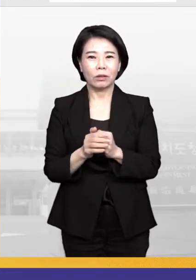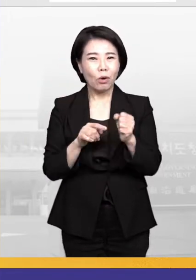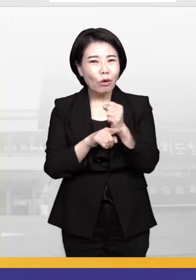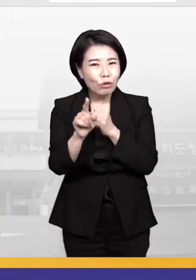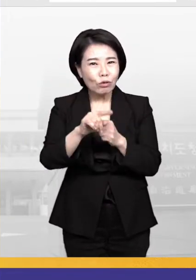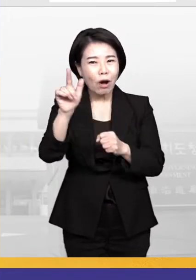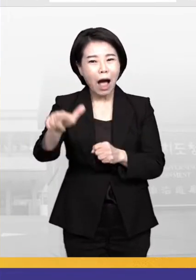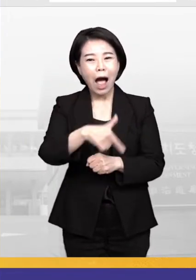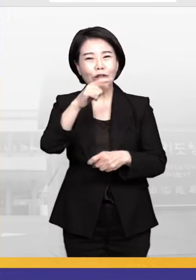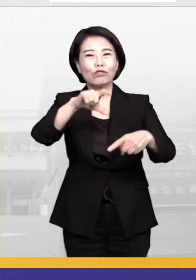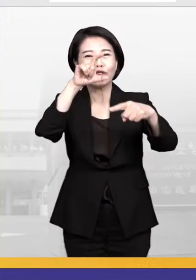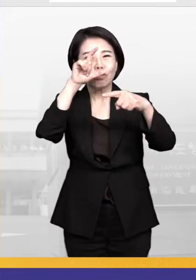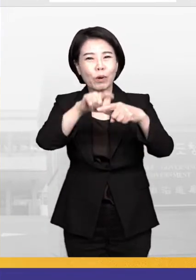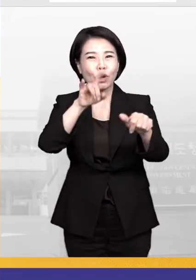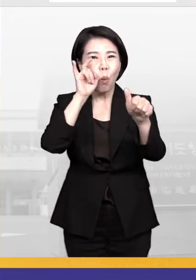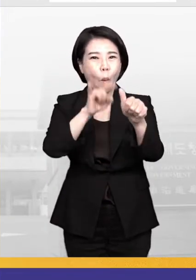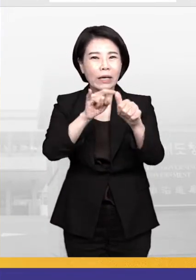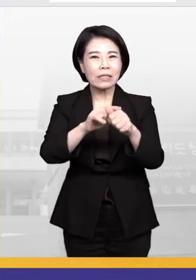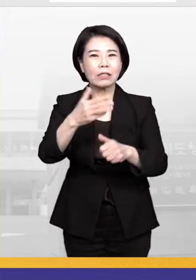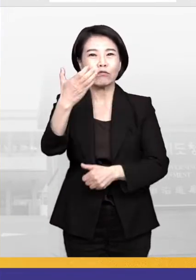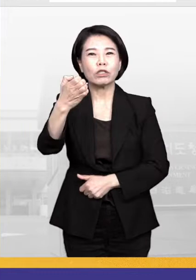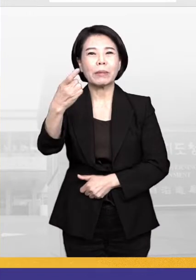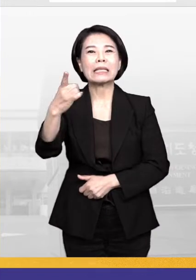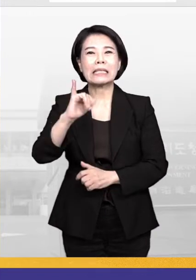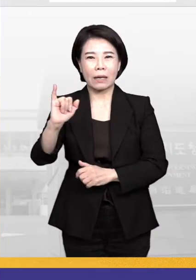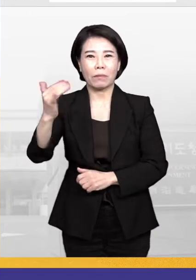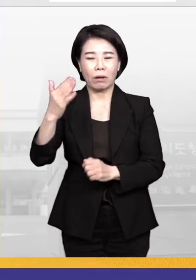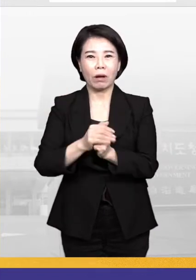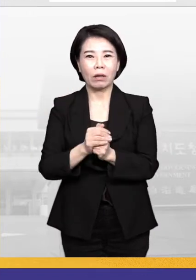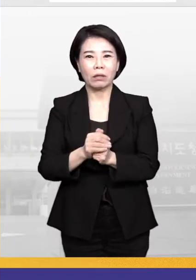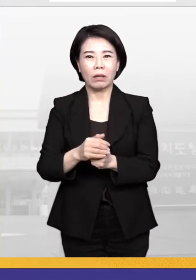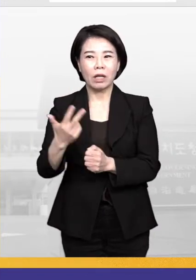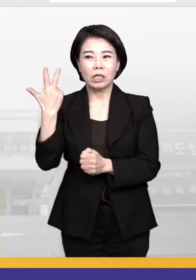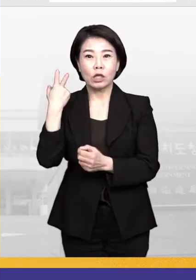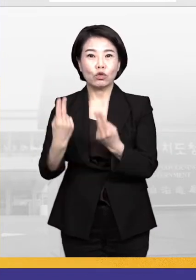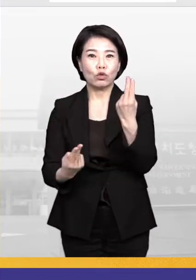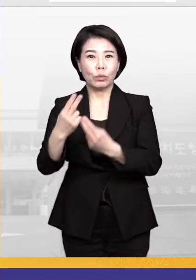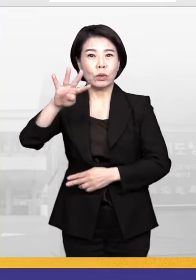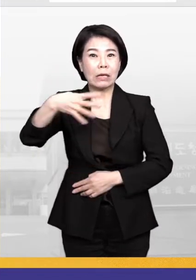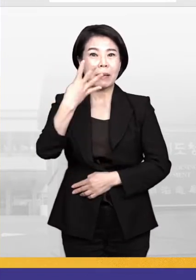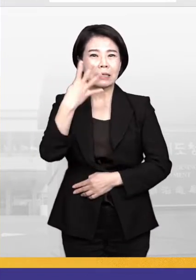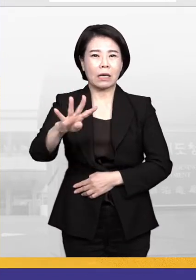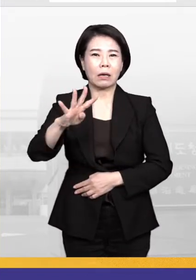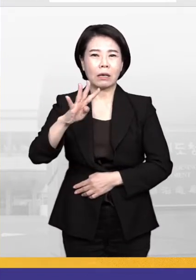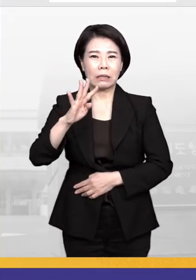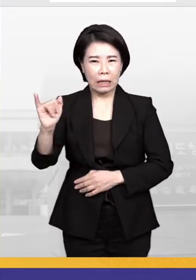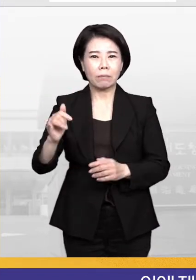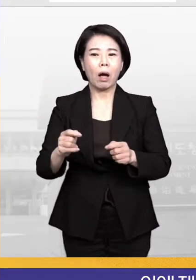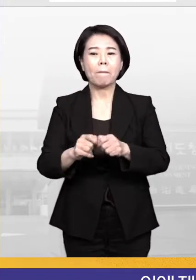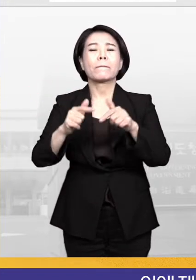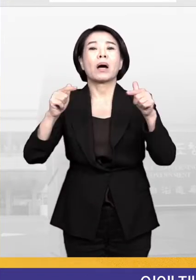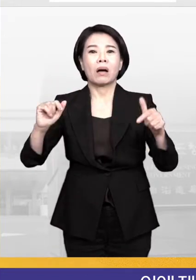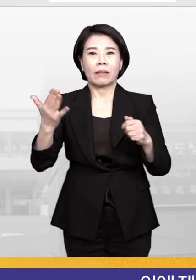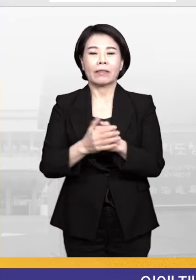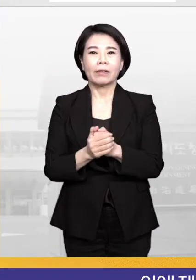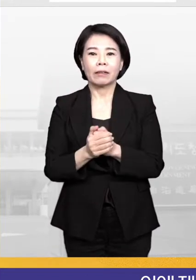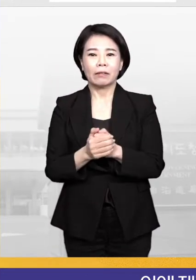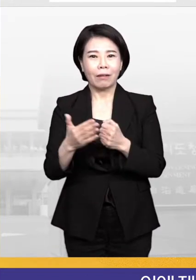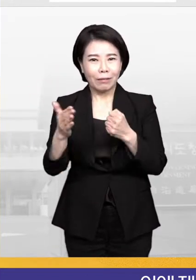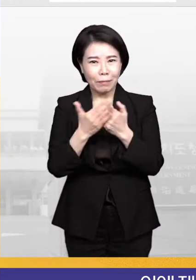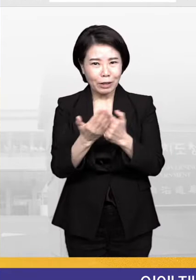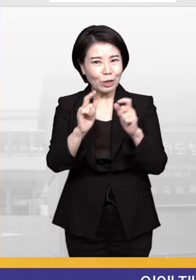일평균 확진자 약 91명에 해당하는 수로 전주 대비 404명이 증가한 수치입니다. 이에